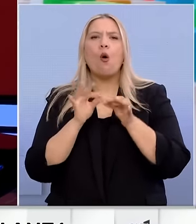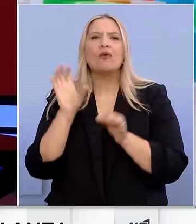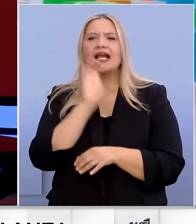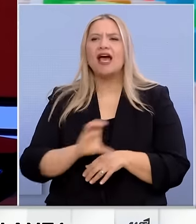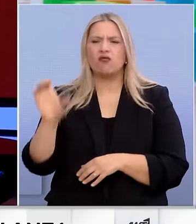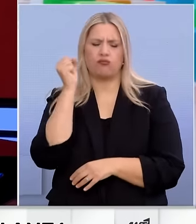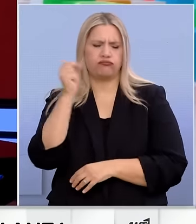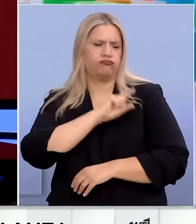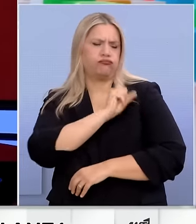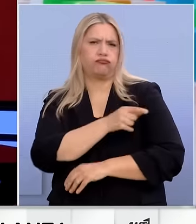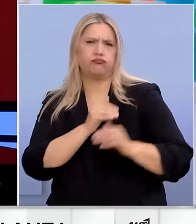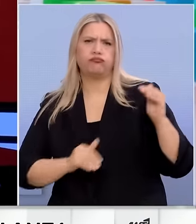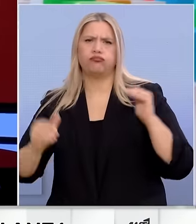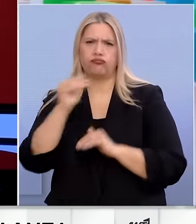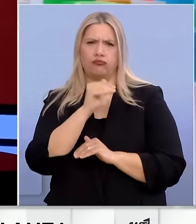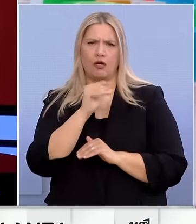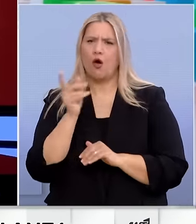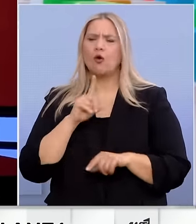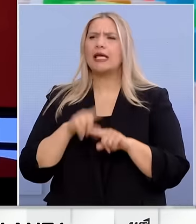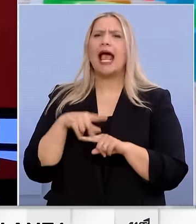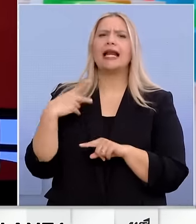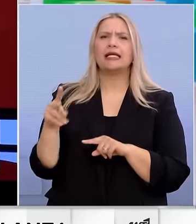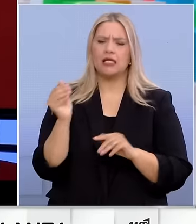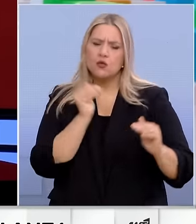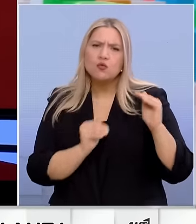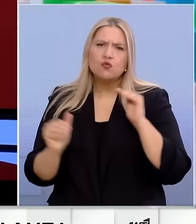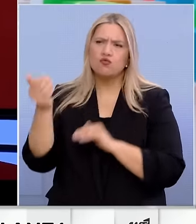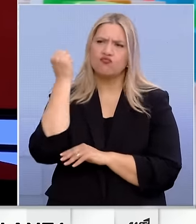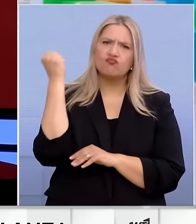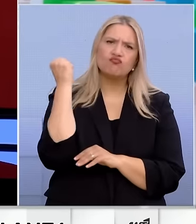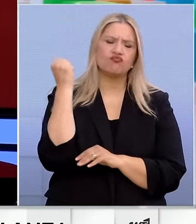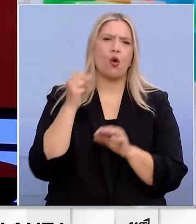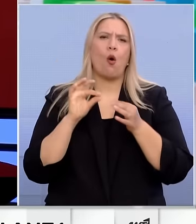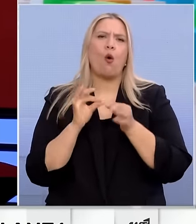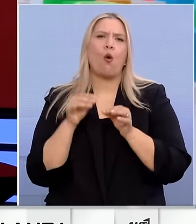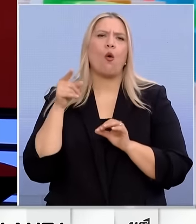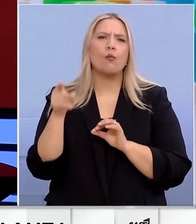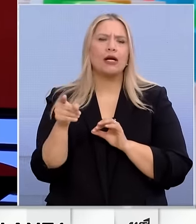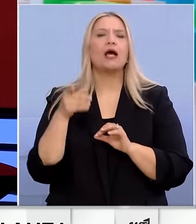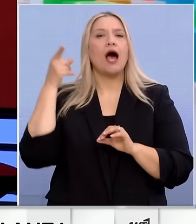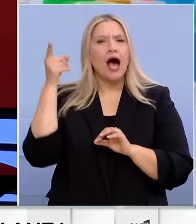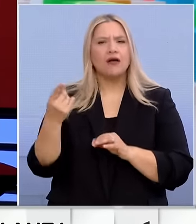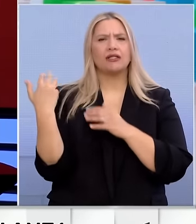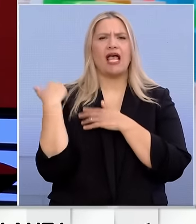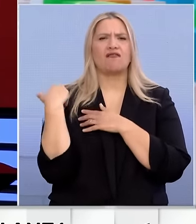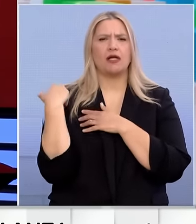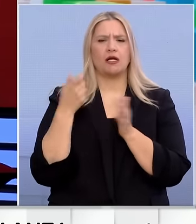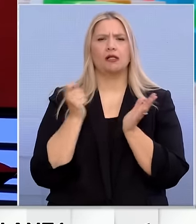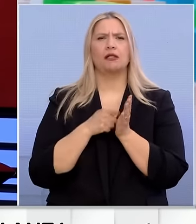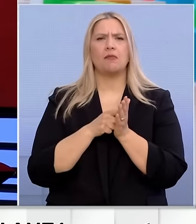ισχυρότεροι από ό είναι οι χώροι, οι ελληνικοί ας το πούμε έτσι, που ανεβάζουν τις τιμές,